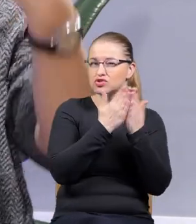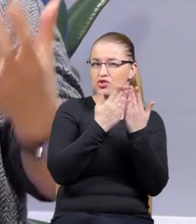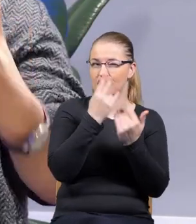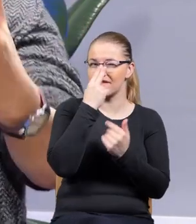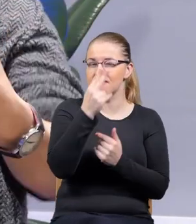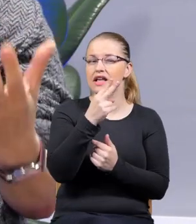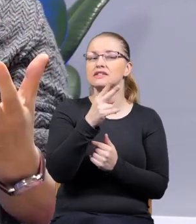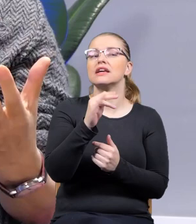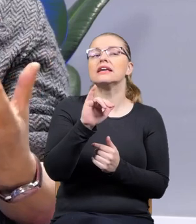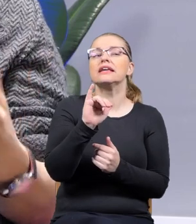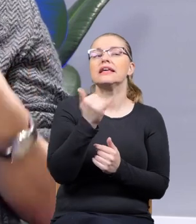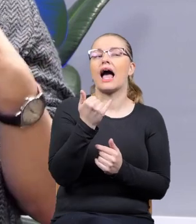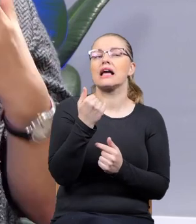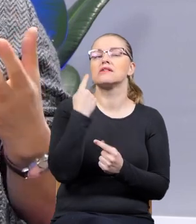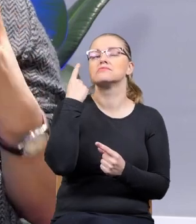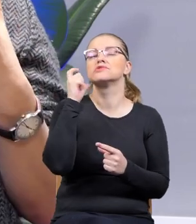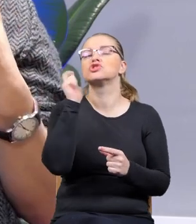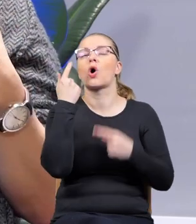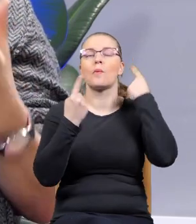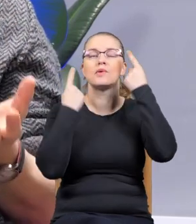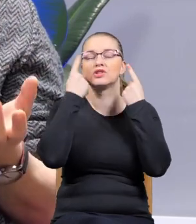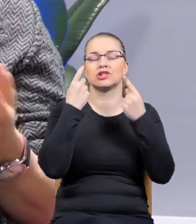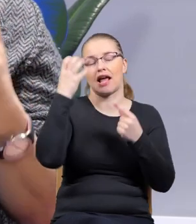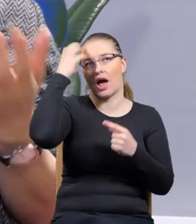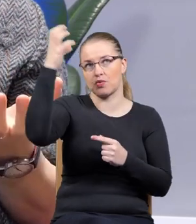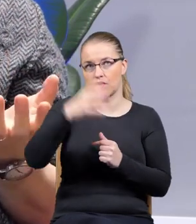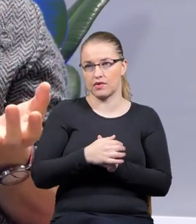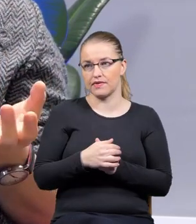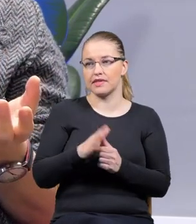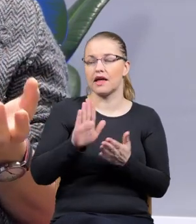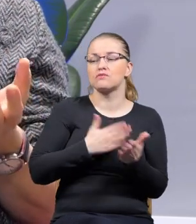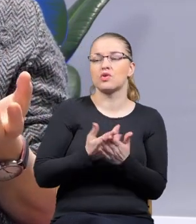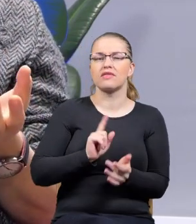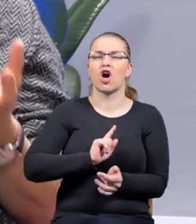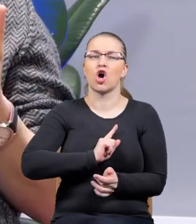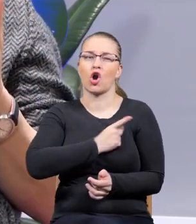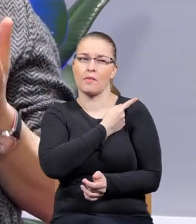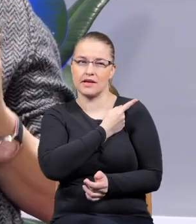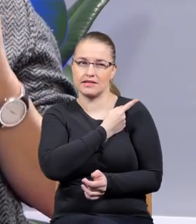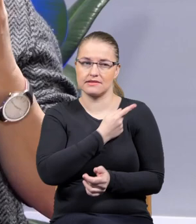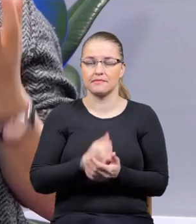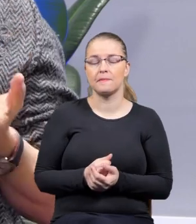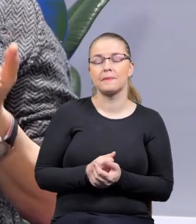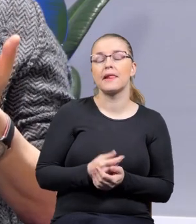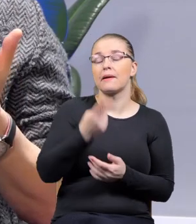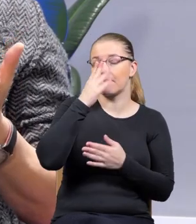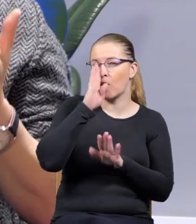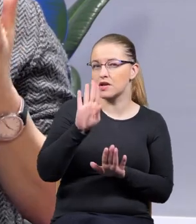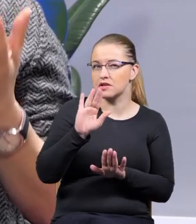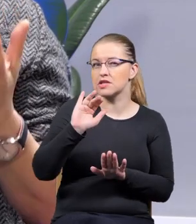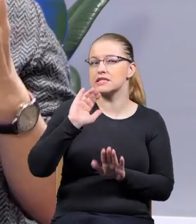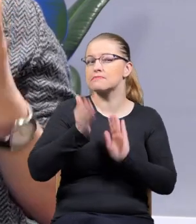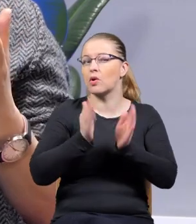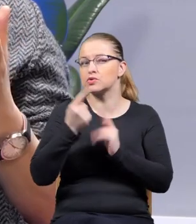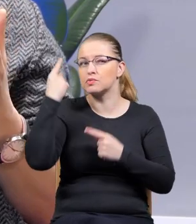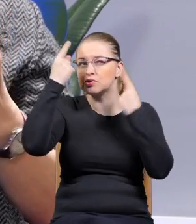punkt widzenia autor, prawda? Nawet najbardziej banalny romans, prawda? pokazuje sposób myślenia